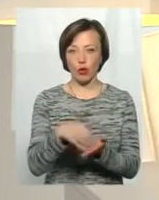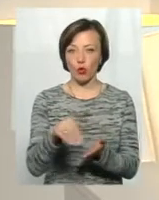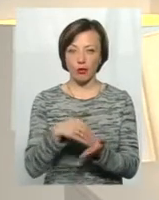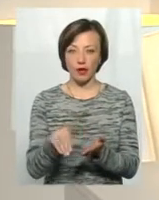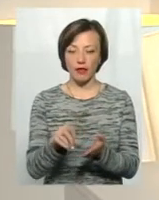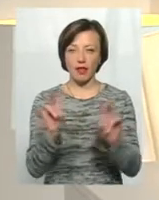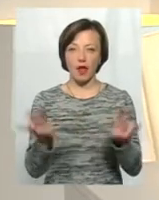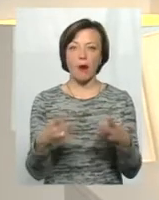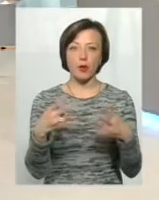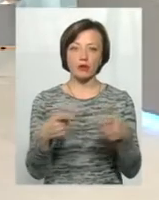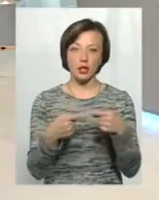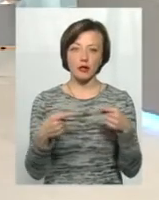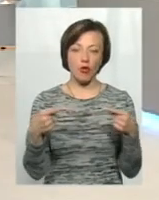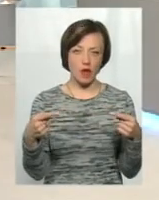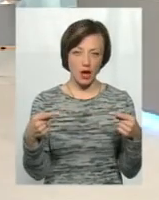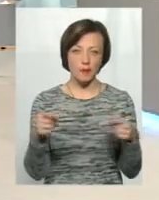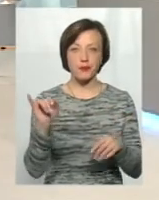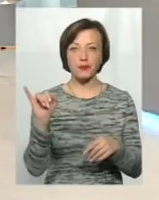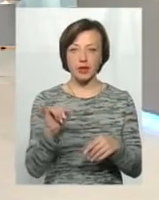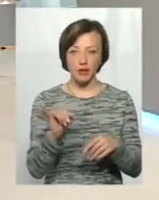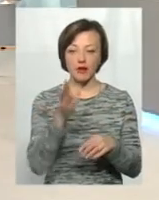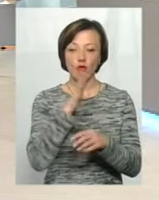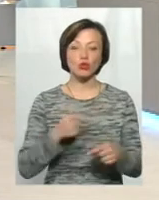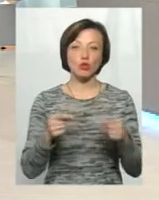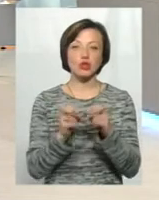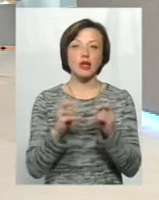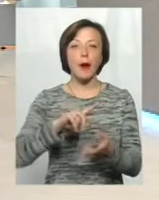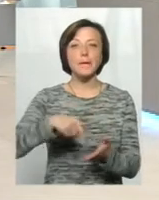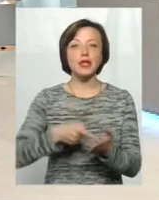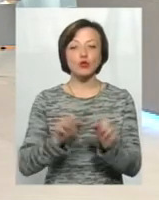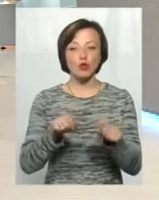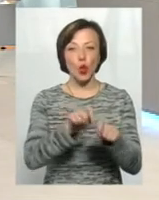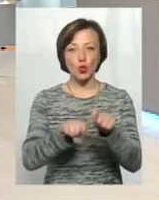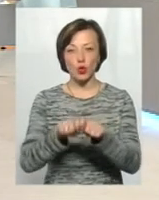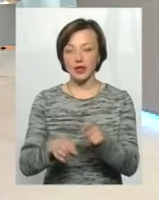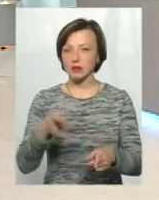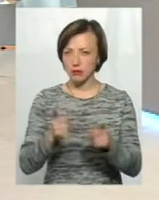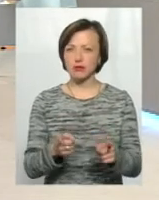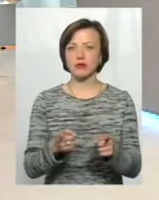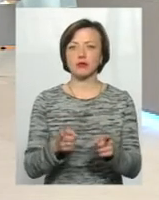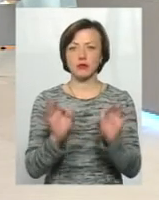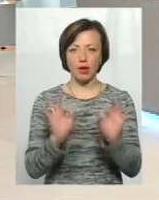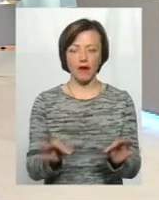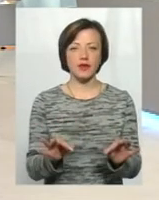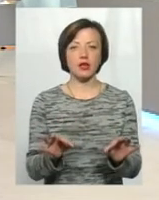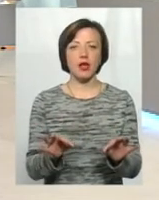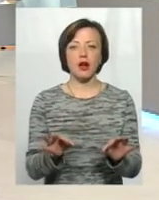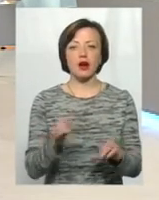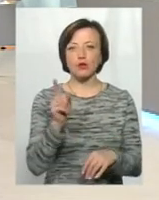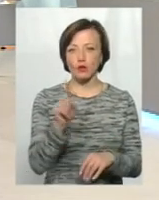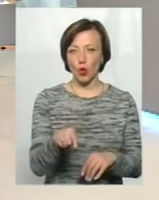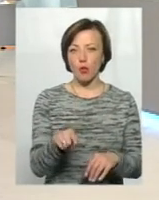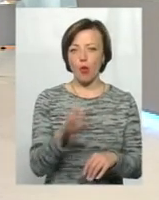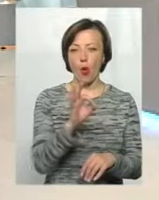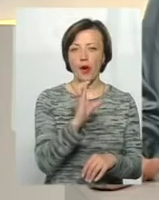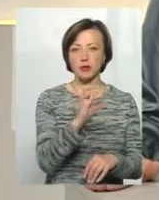непотрібний товар і водночас як місто може проконтролювати, що справді в тому